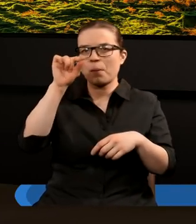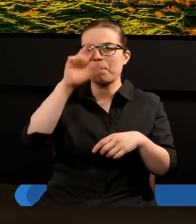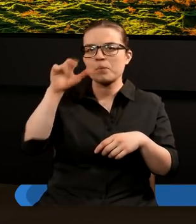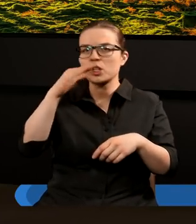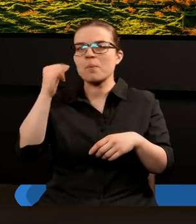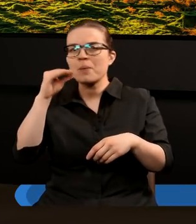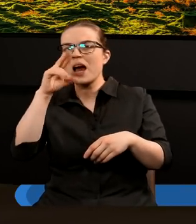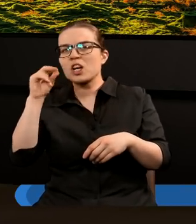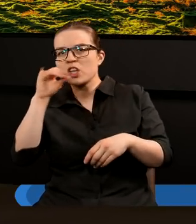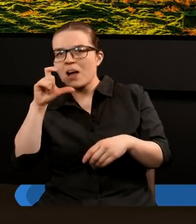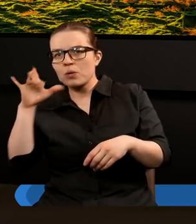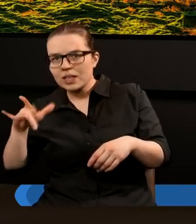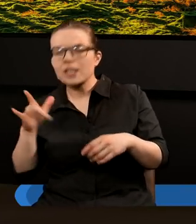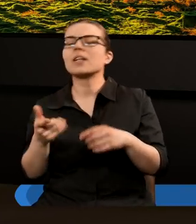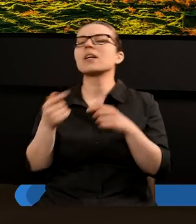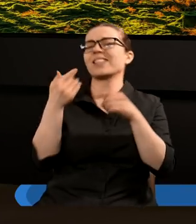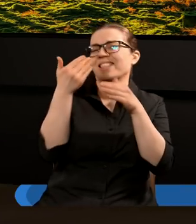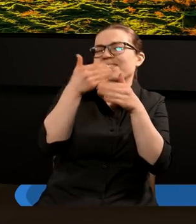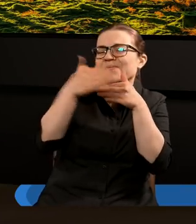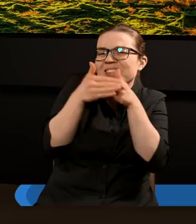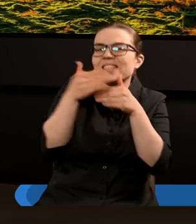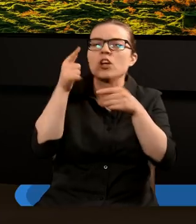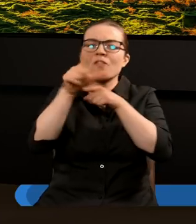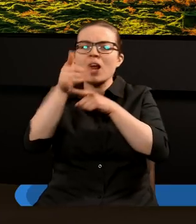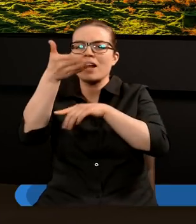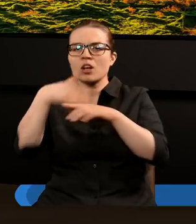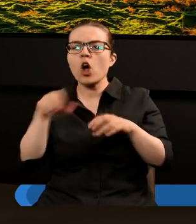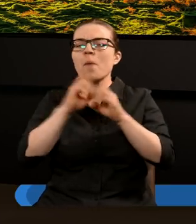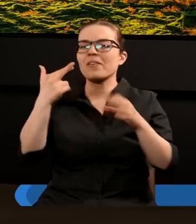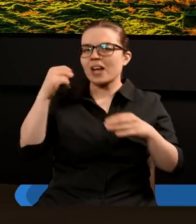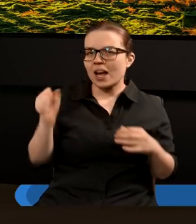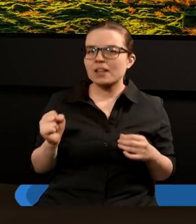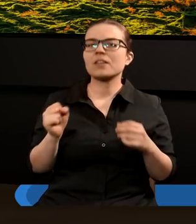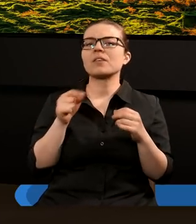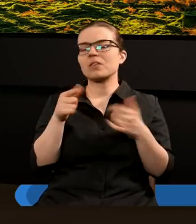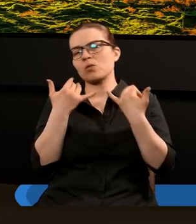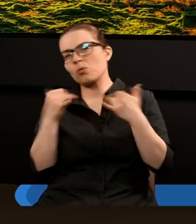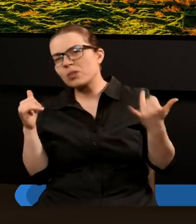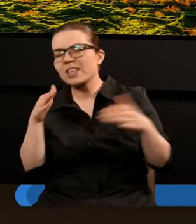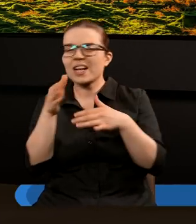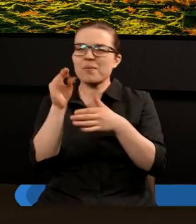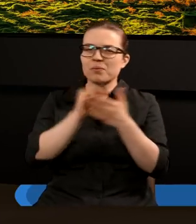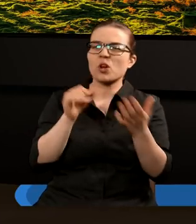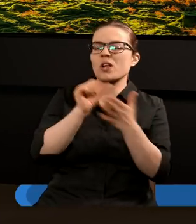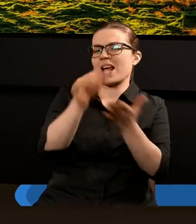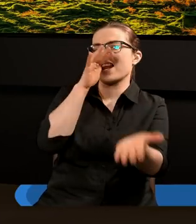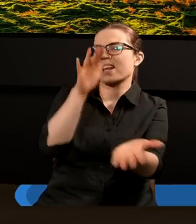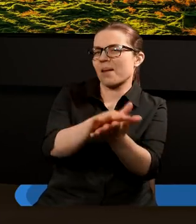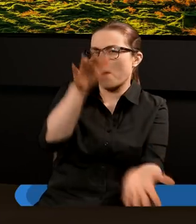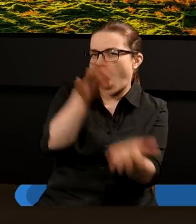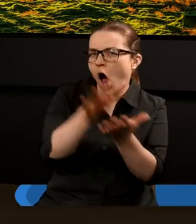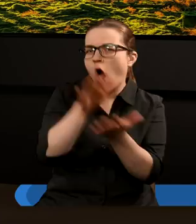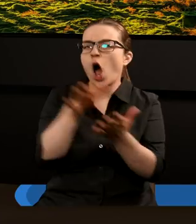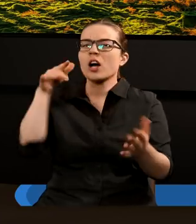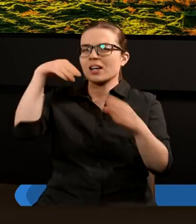Sama końcówka rozdziału 12, kiedy patrzymy do języków oryginalnych, sugeruje nam, że to właśnie smok staje na wybrzeżu